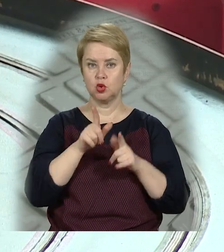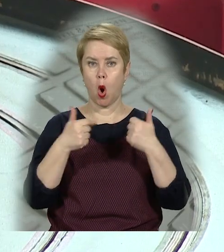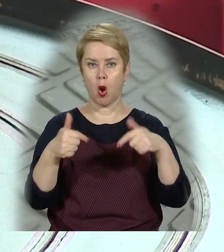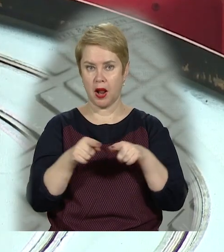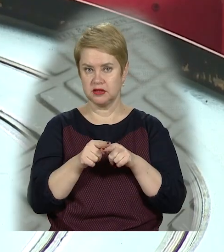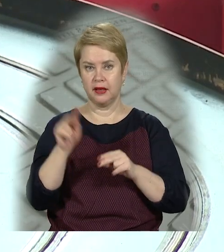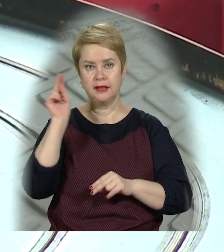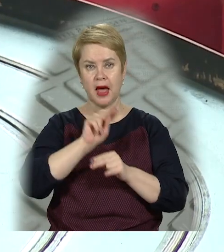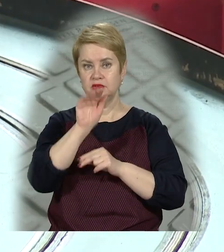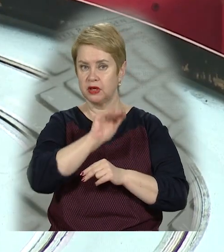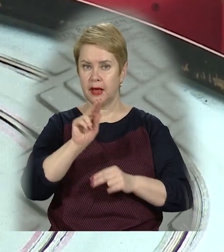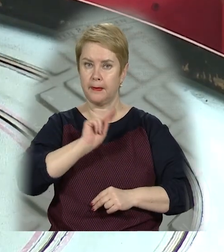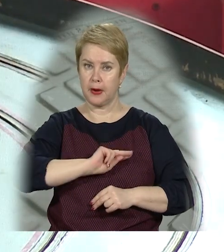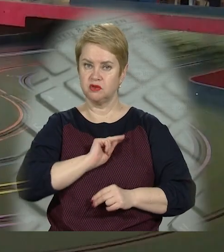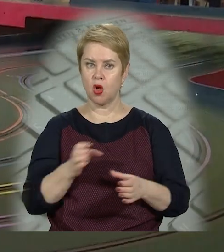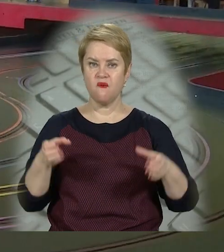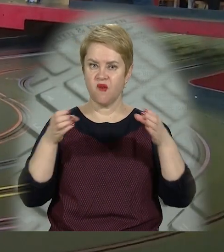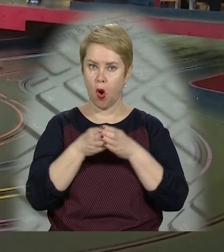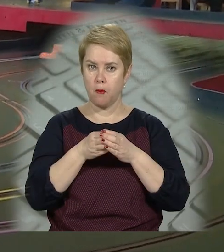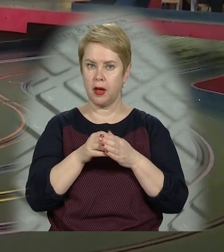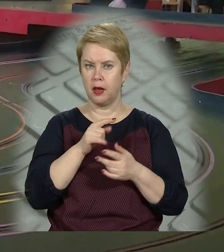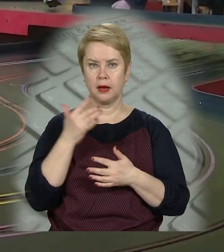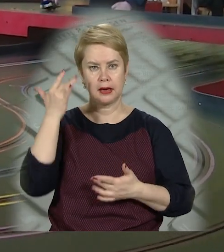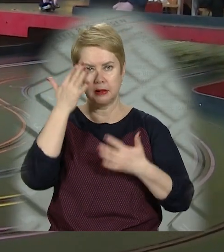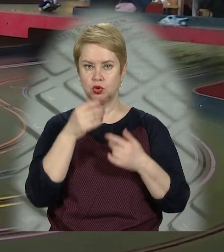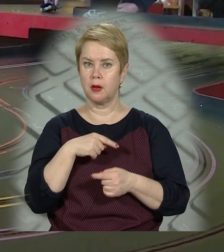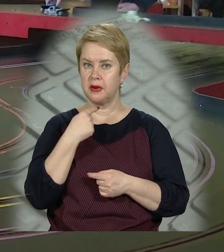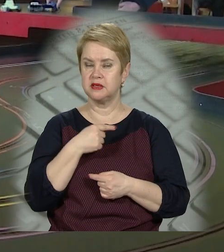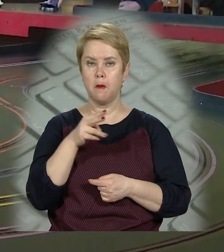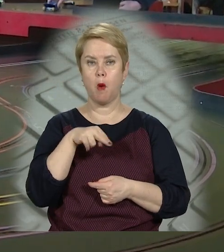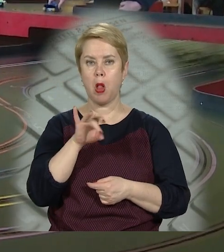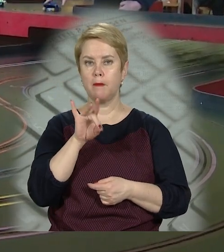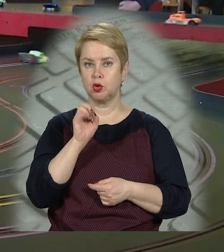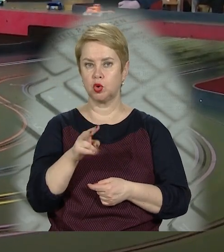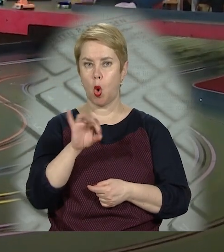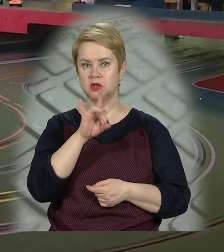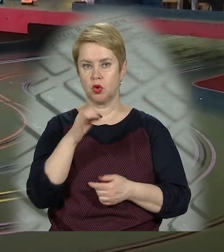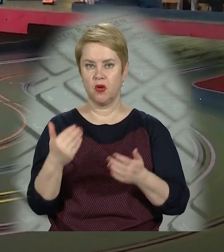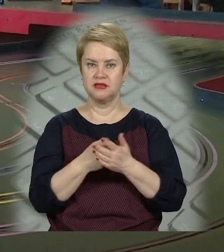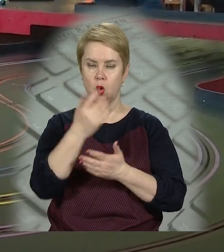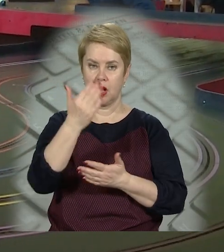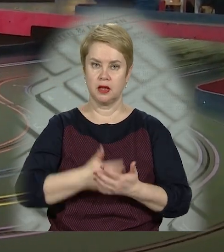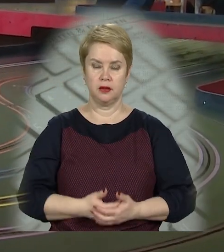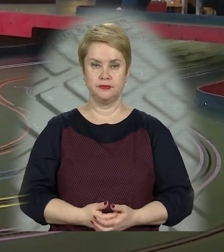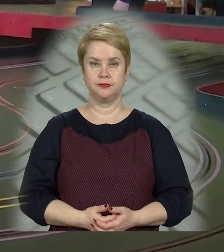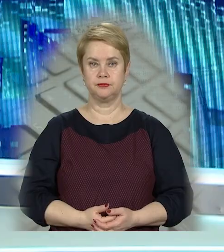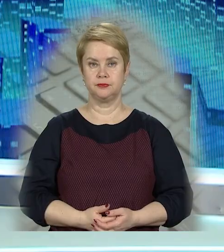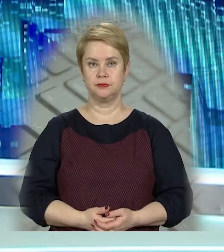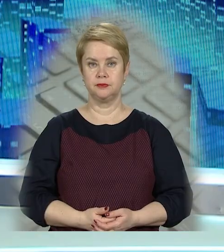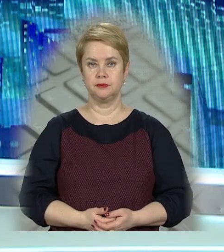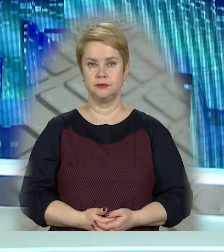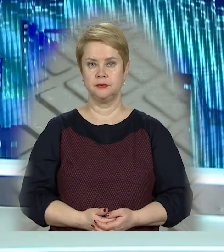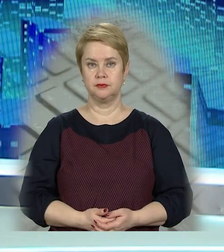організатори, навчити дітей працювати в команді та критично мислити. Поліна Поломарчук, Сергій Озеров, новини 11 каналу.